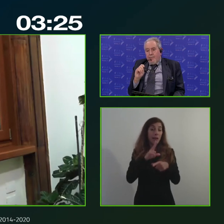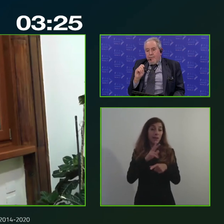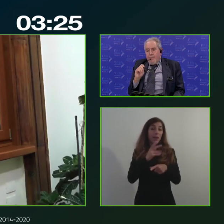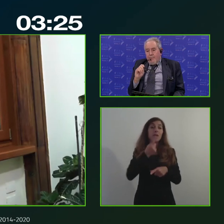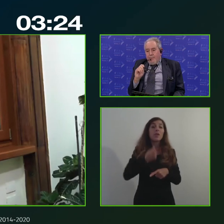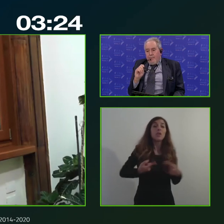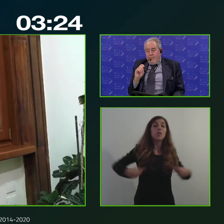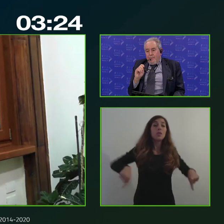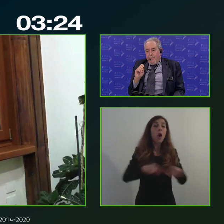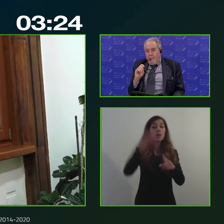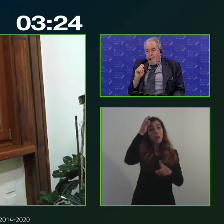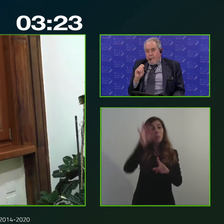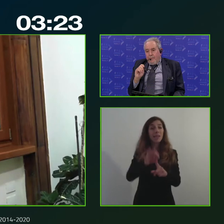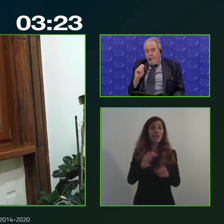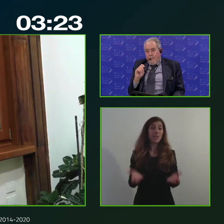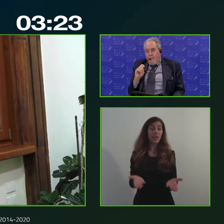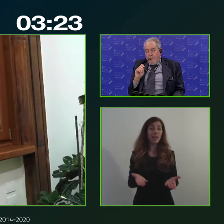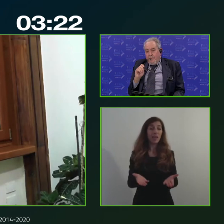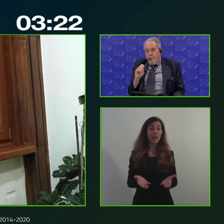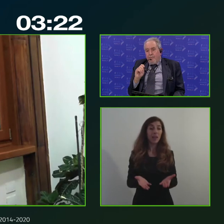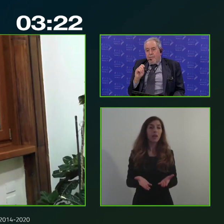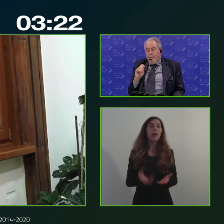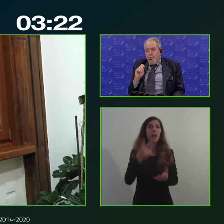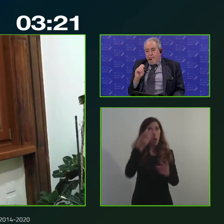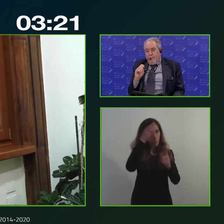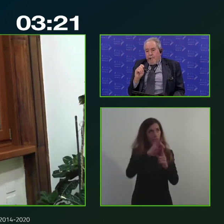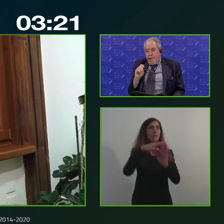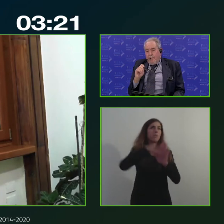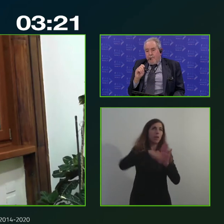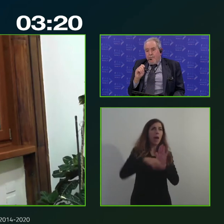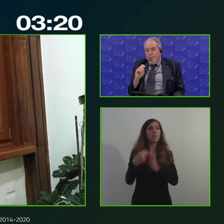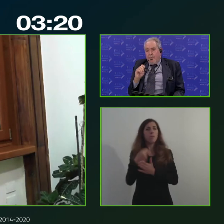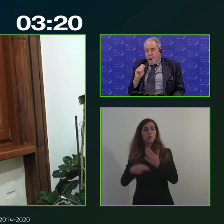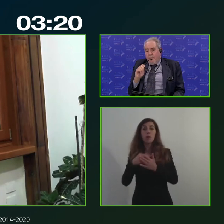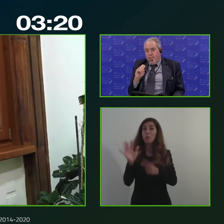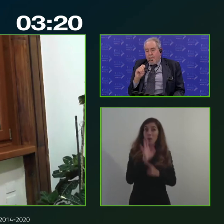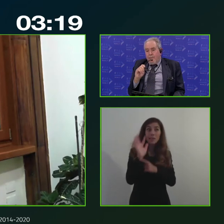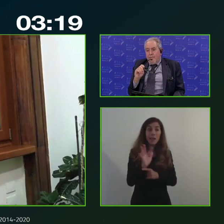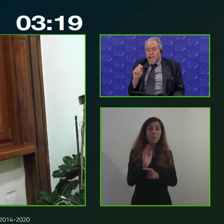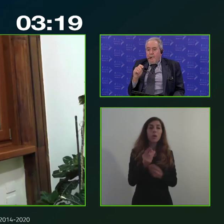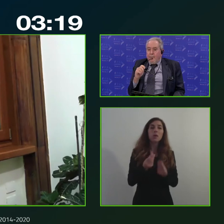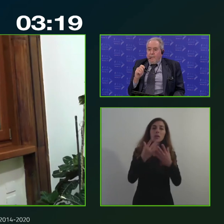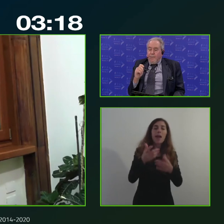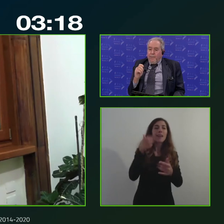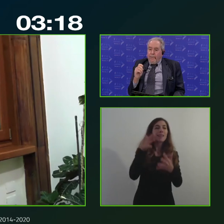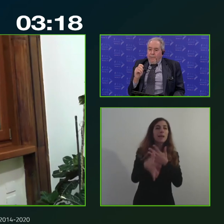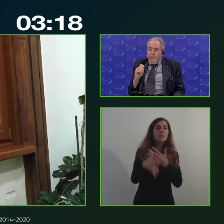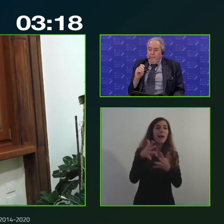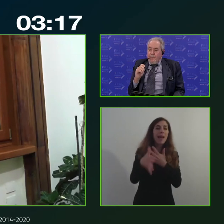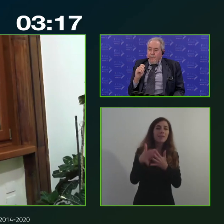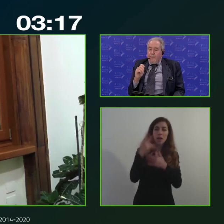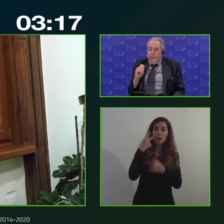i nostri obiettivi diciamo di programma di progetto sono intanto quello per esempio di garantire la trasparenza della selezione dei partner